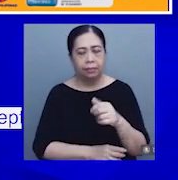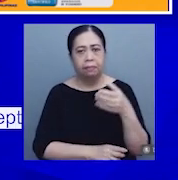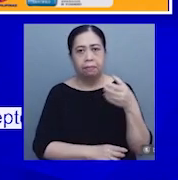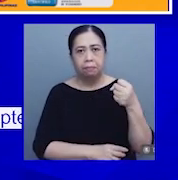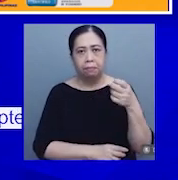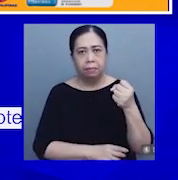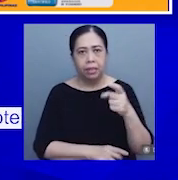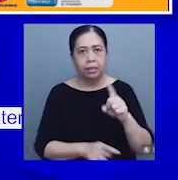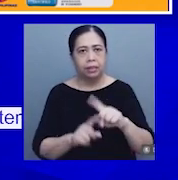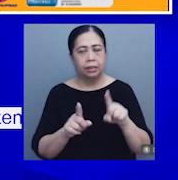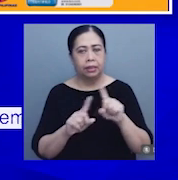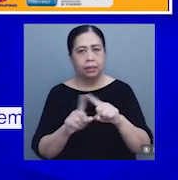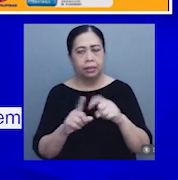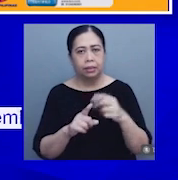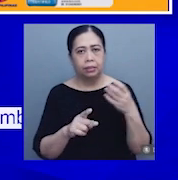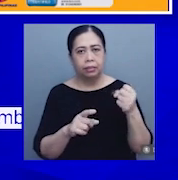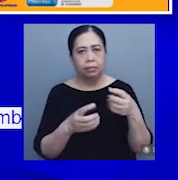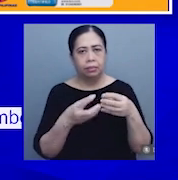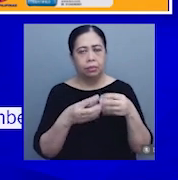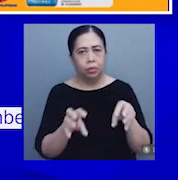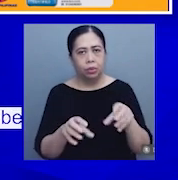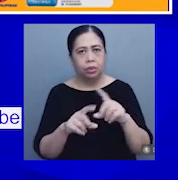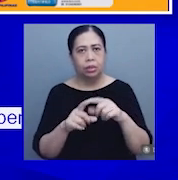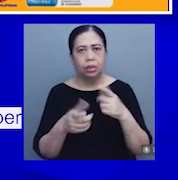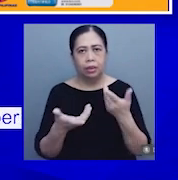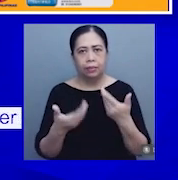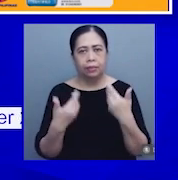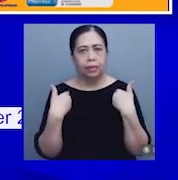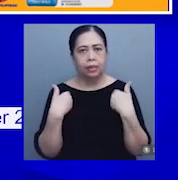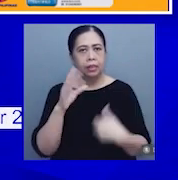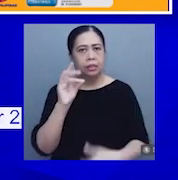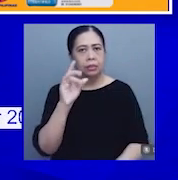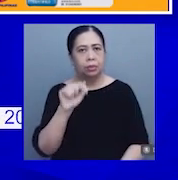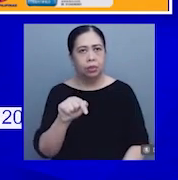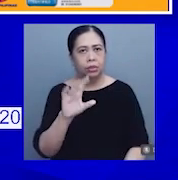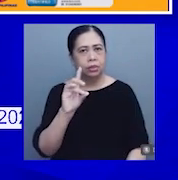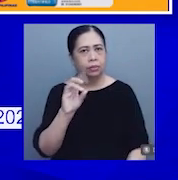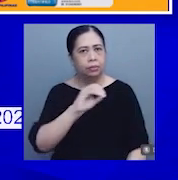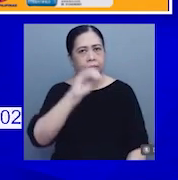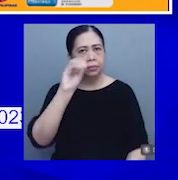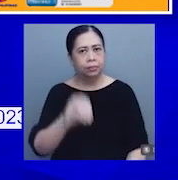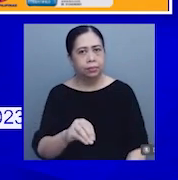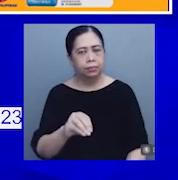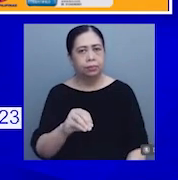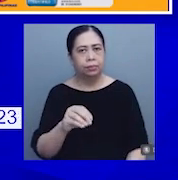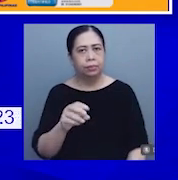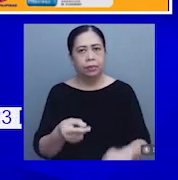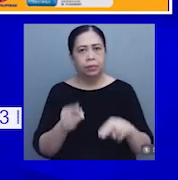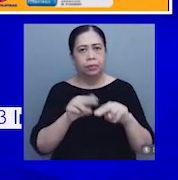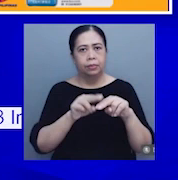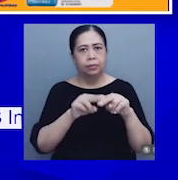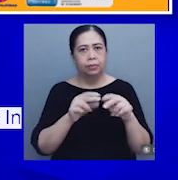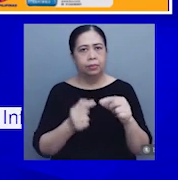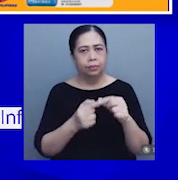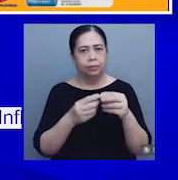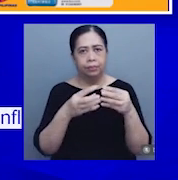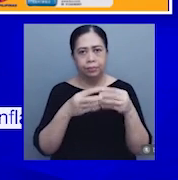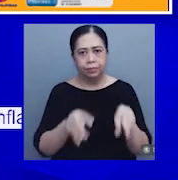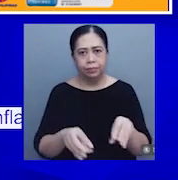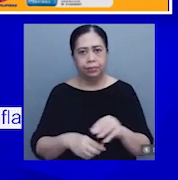other dairy products, and eggs na may 7.7% inflation, particular dito ang itlog.